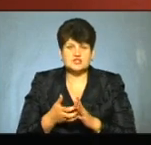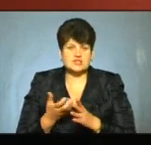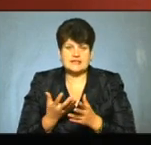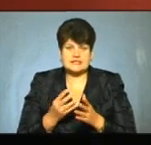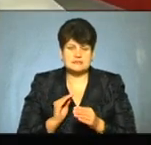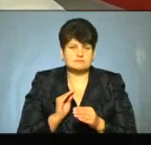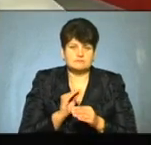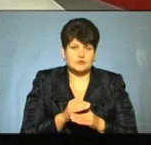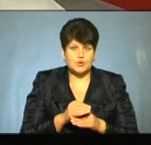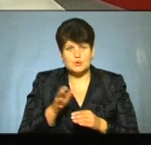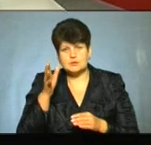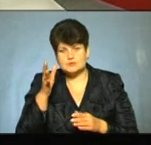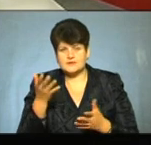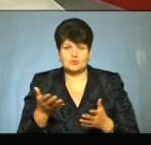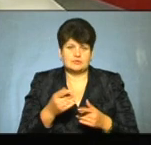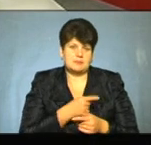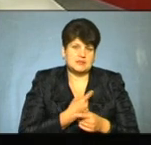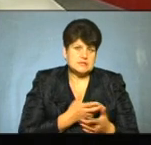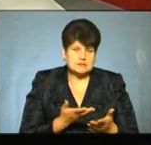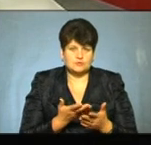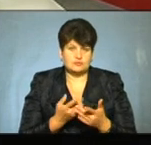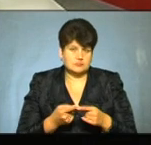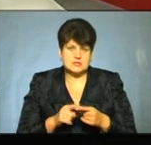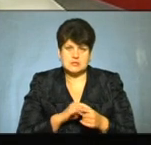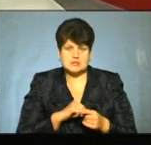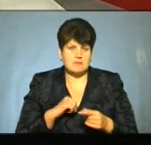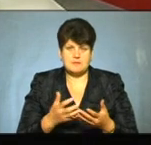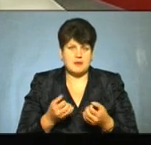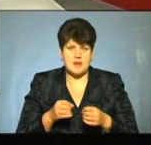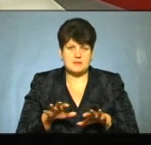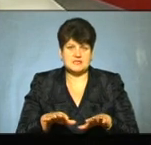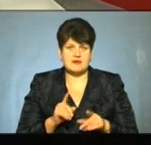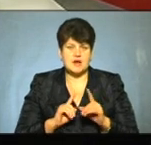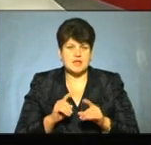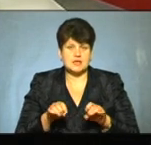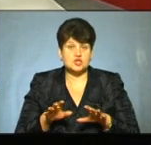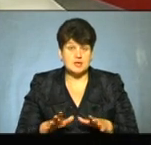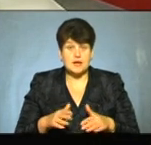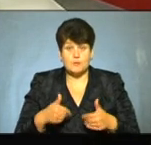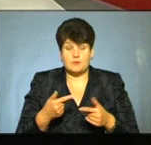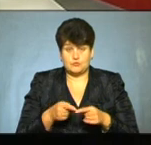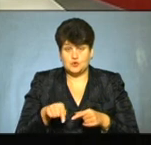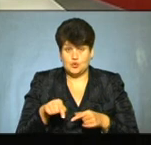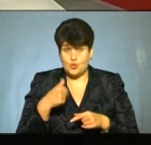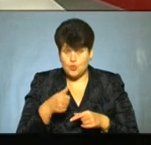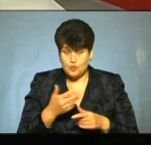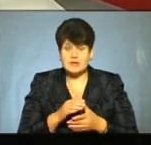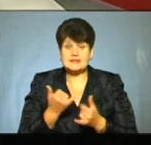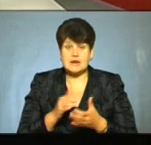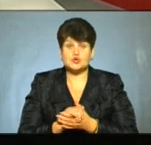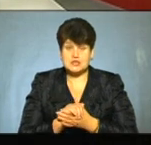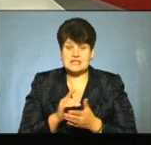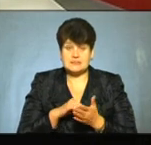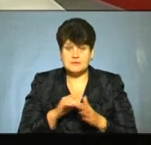на якісь дофінансування субвенцій освітньої чи медичної. Тобто, це вже приймалося якусь рішення місцева рада. Але я пропонував цього року, і зараз асоціація міст